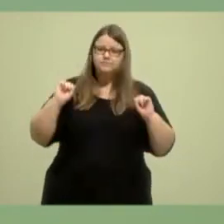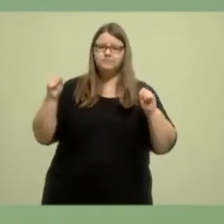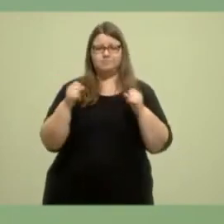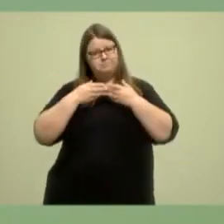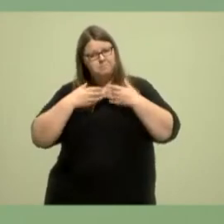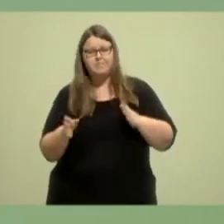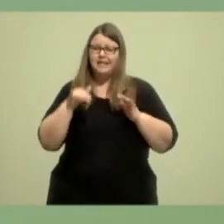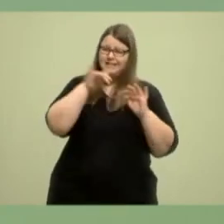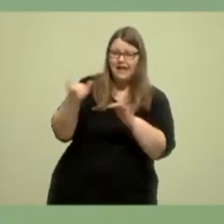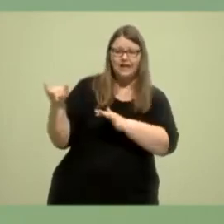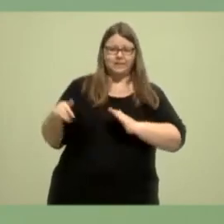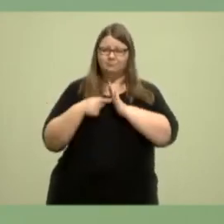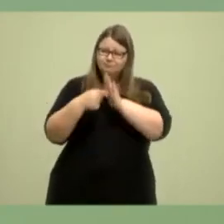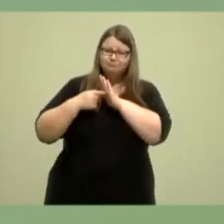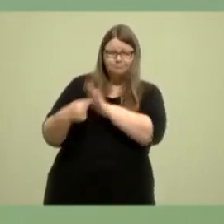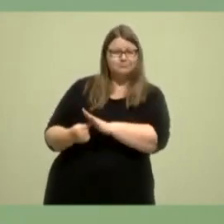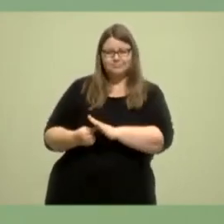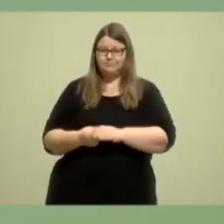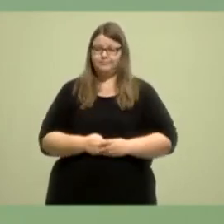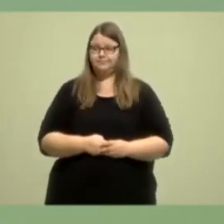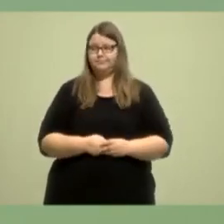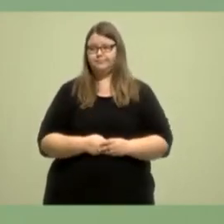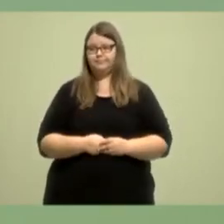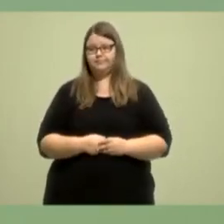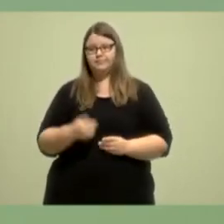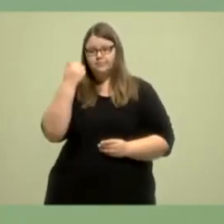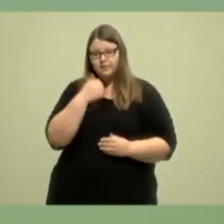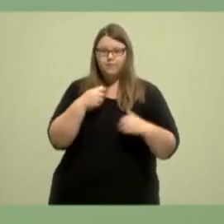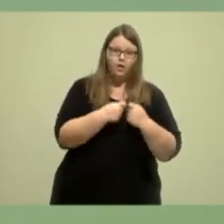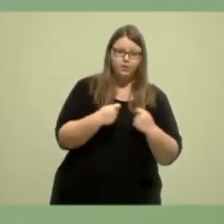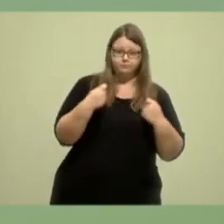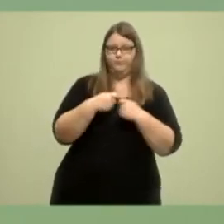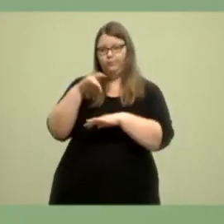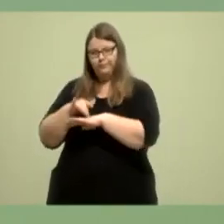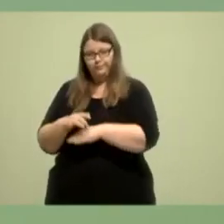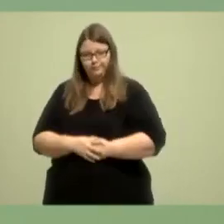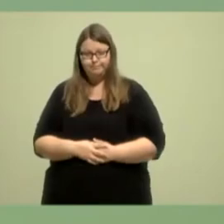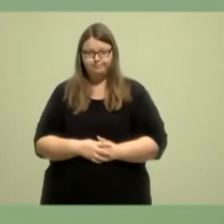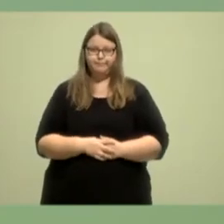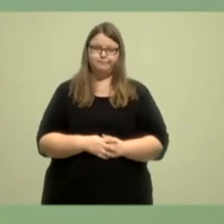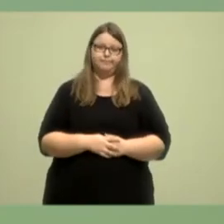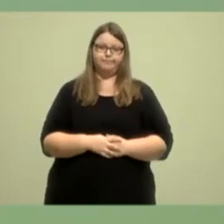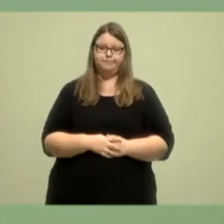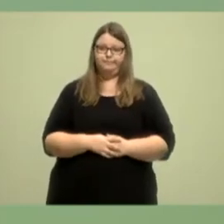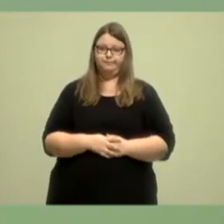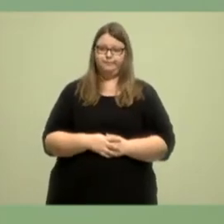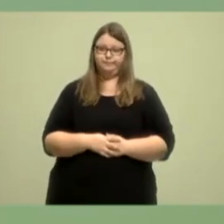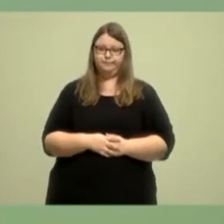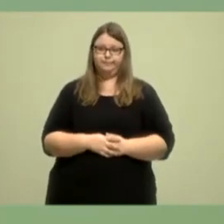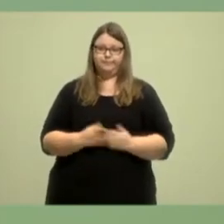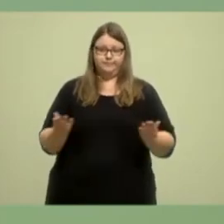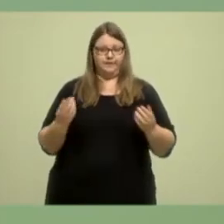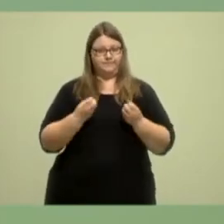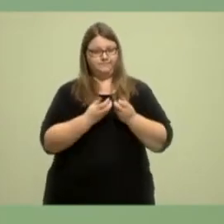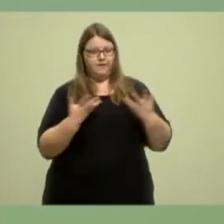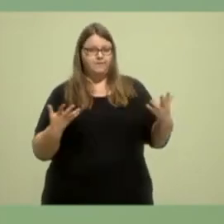aufbrechen. Und, liebe Freundinnen und Freunde, dass wir Vielfalt und Flüchtlingspolitik im